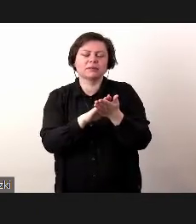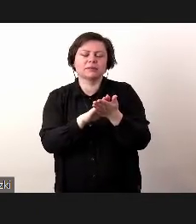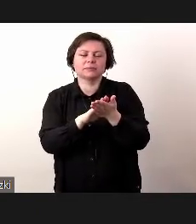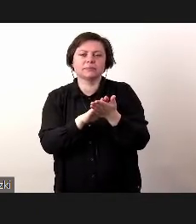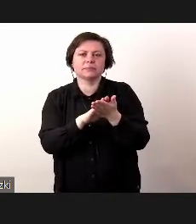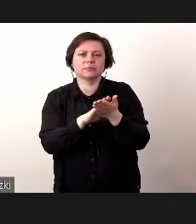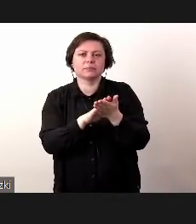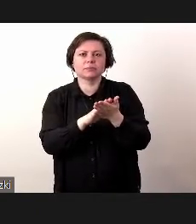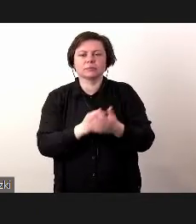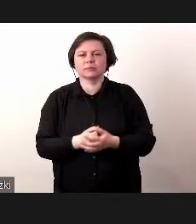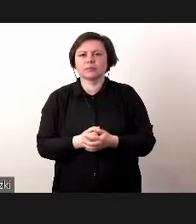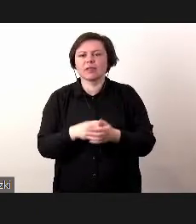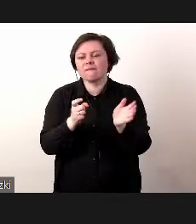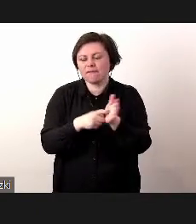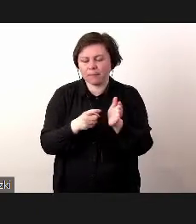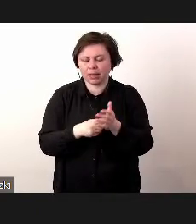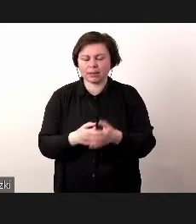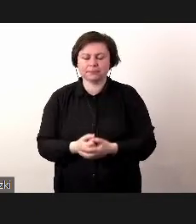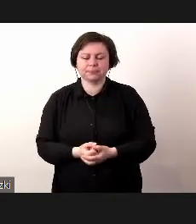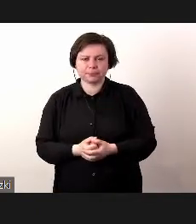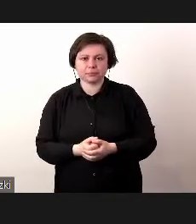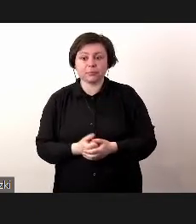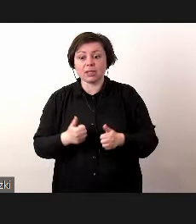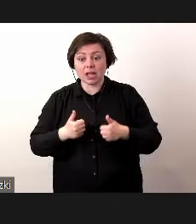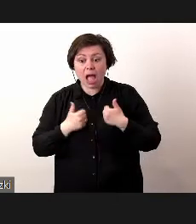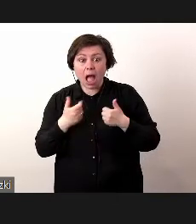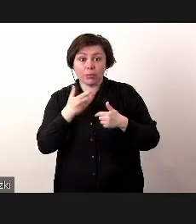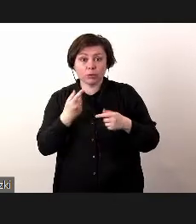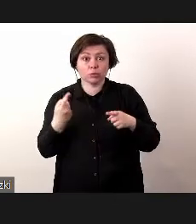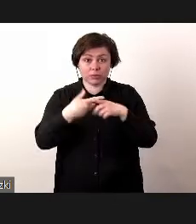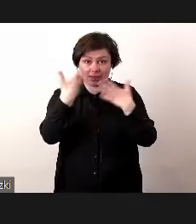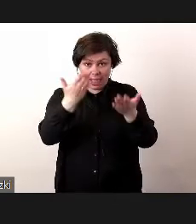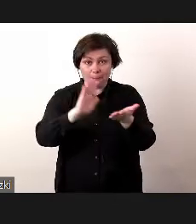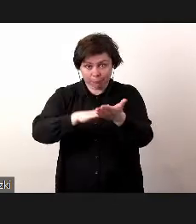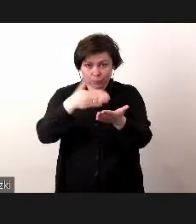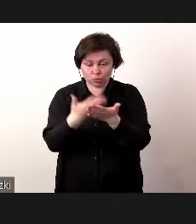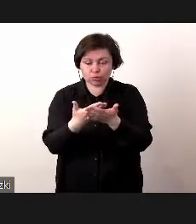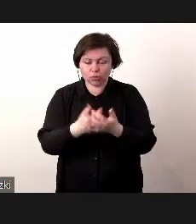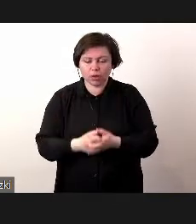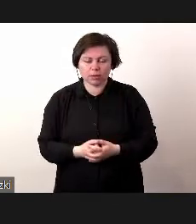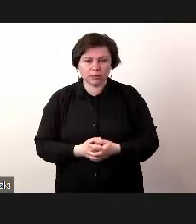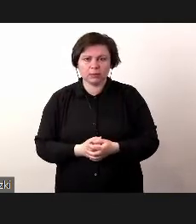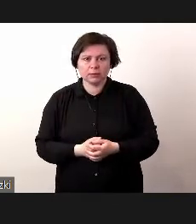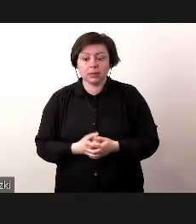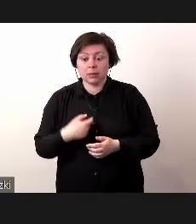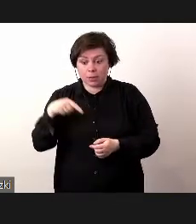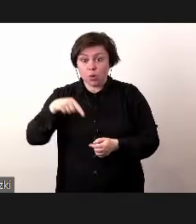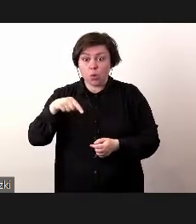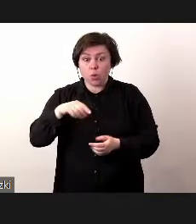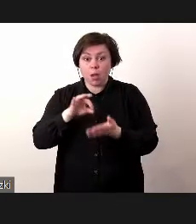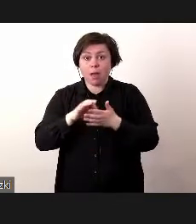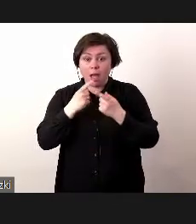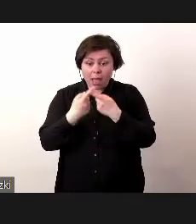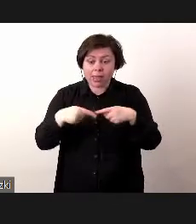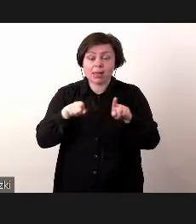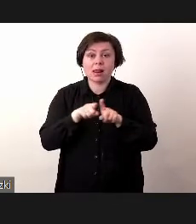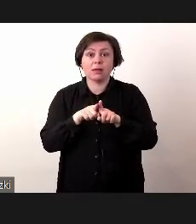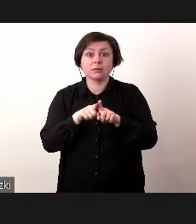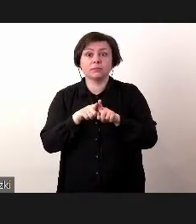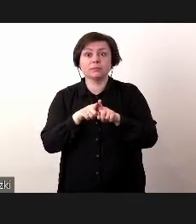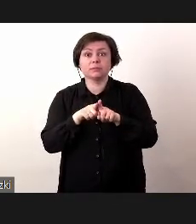wymagań. Żeby tutaj dodać przykład, my w tym momencie realizujemy